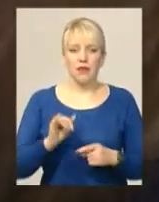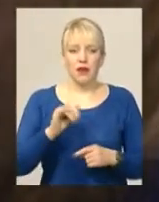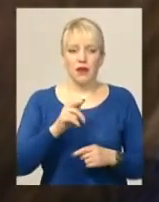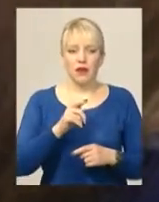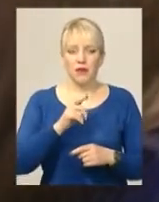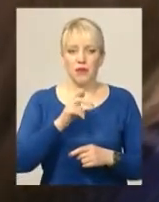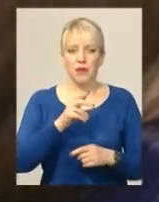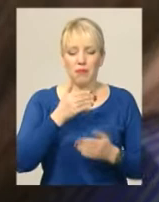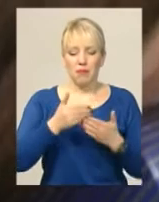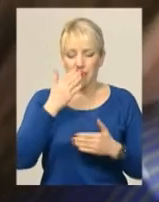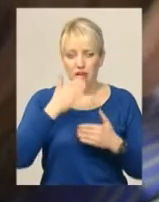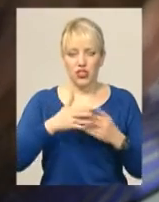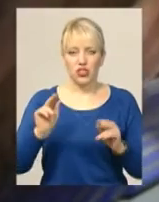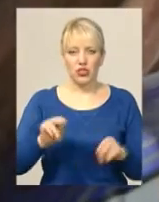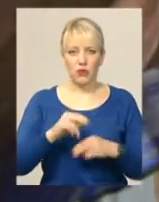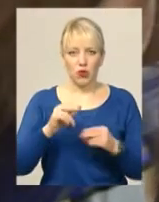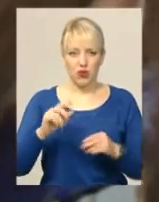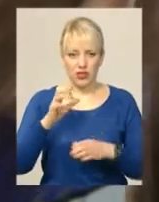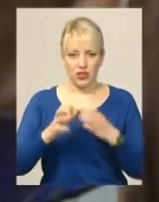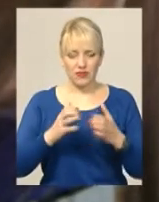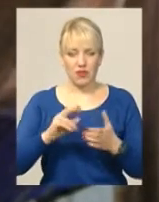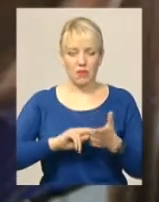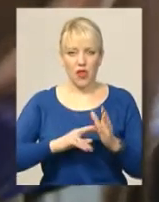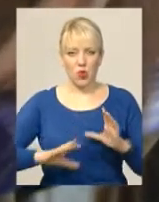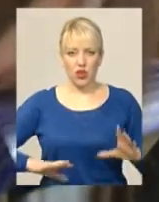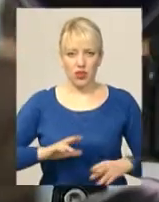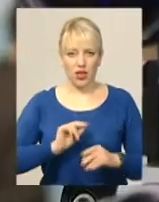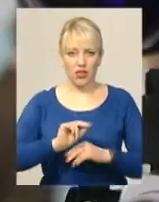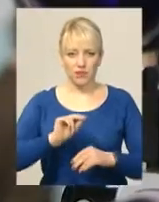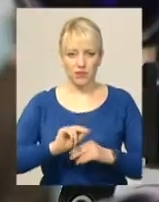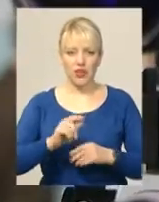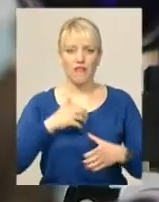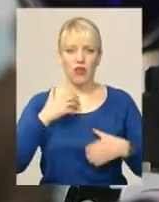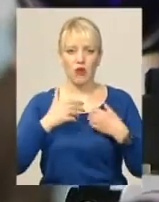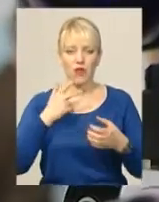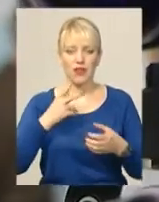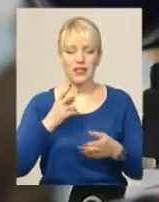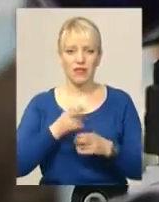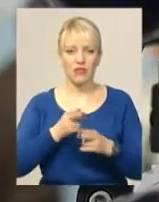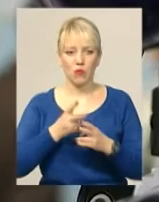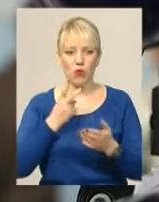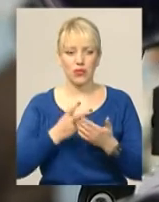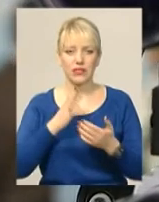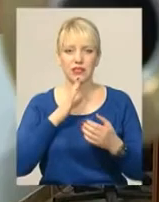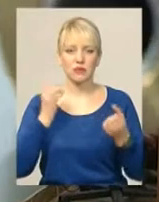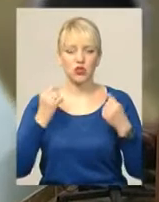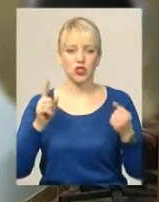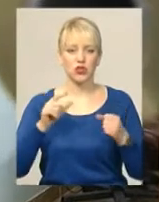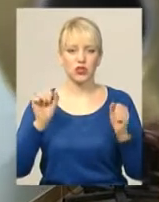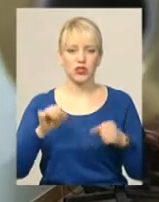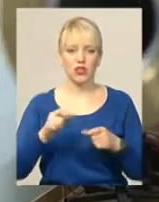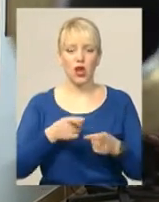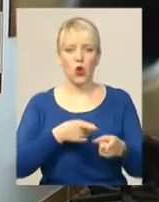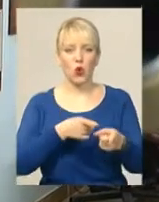Чемпіонатом світу планує її тренер Петро Бардецький. Каже, хвилювання заважають спортсменці показати все, на що здатна. У стрілецьких